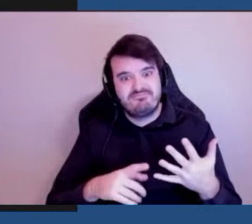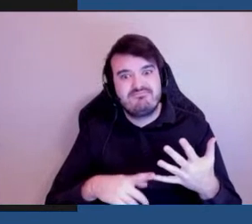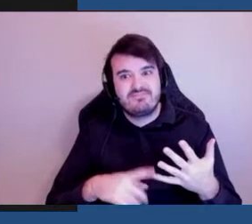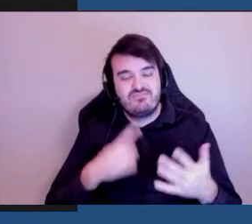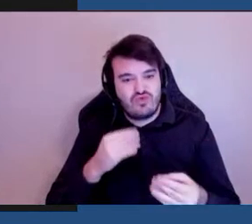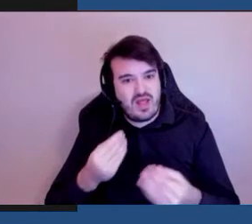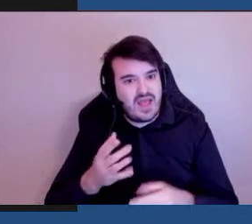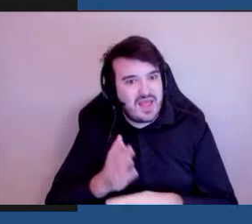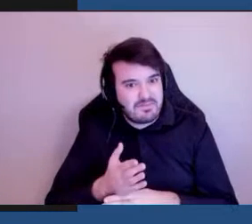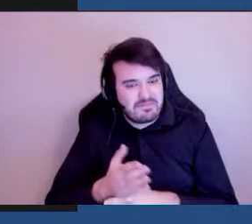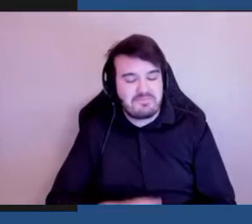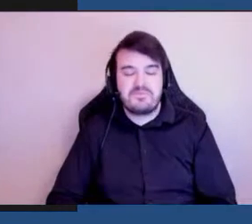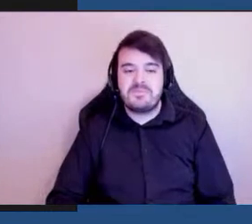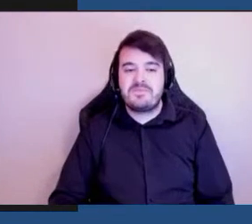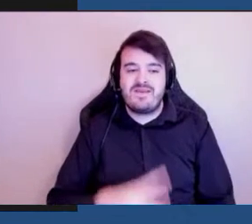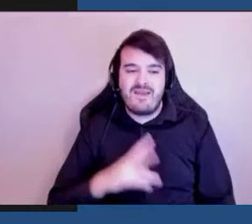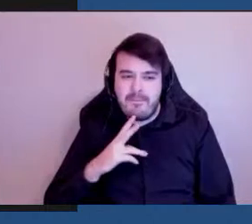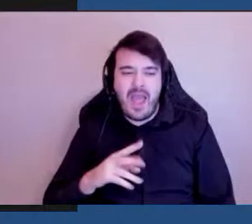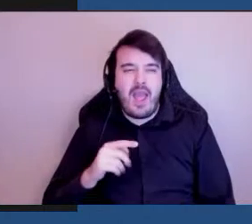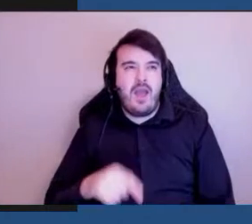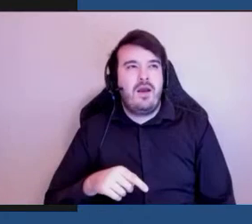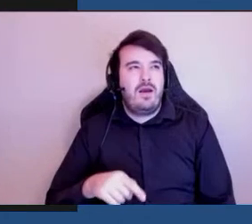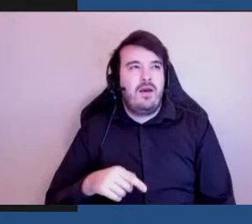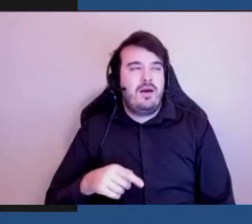Alors, c'est vraiment un projet où